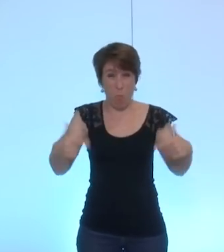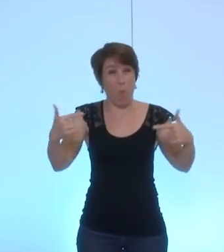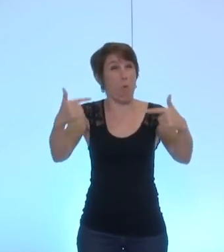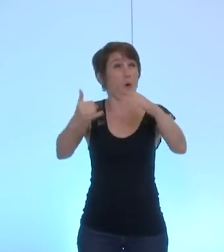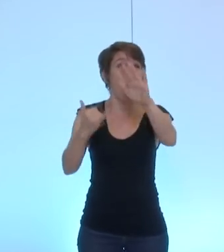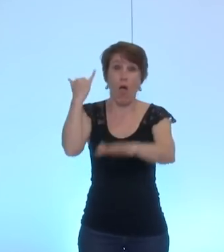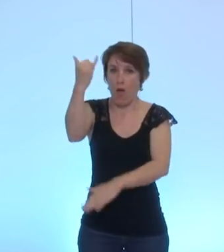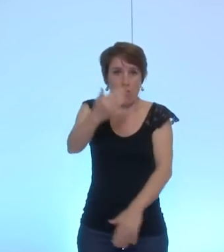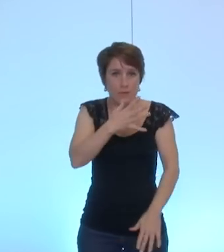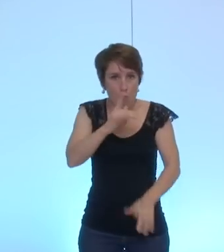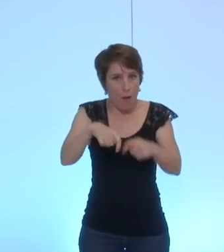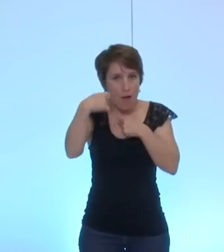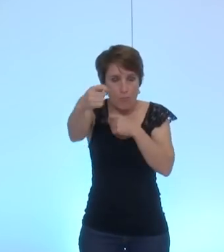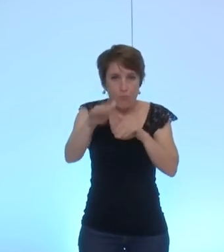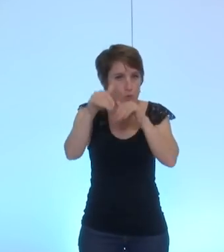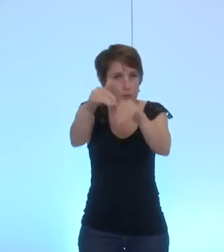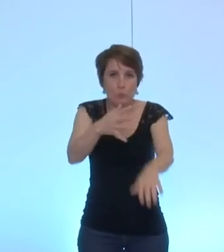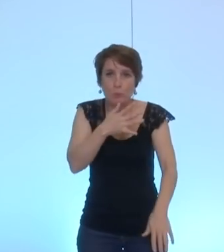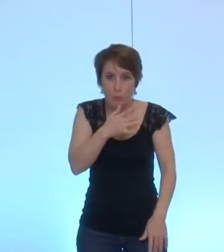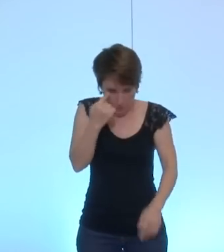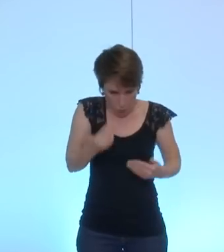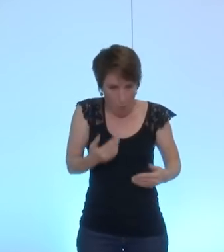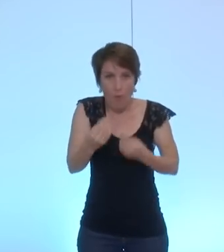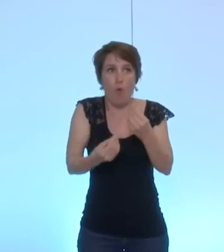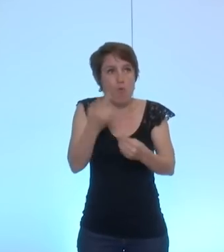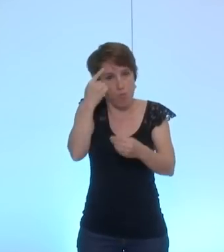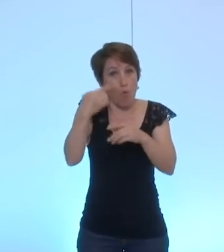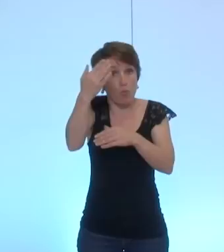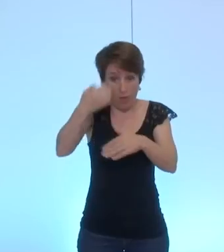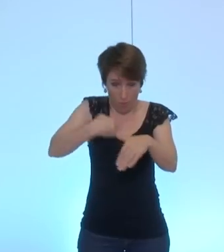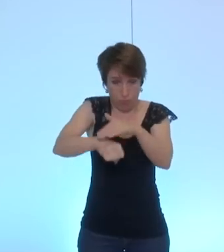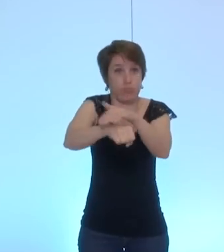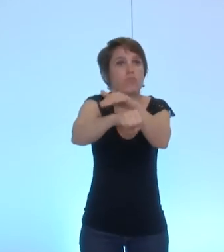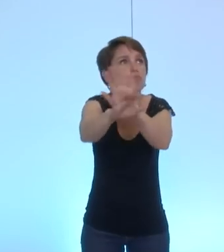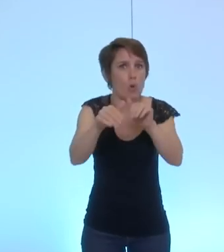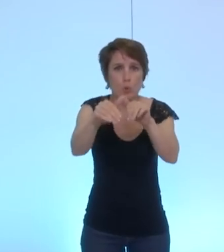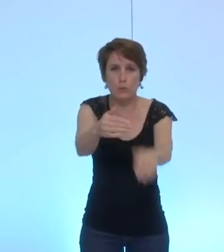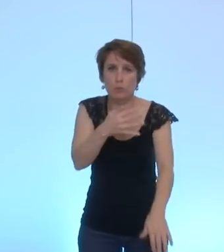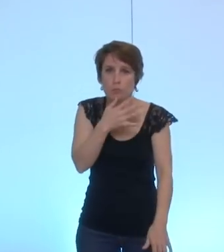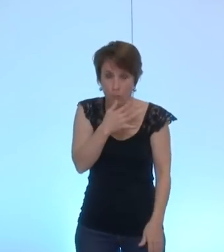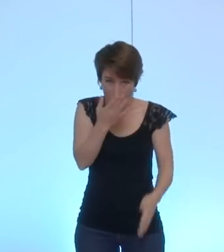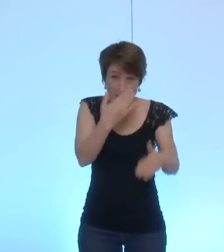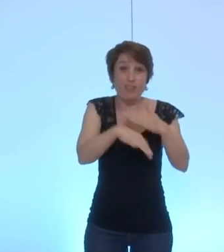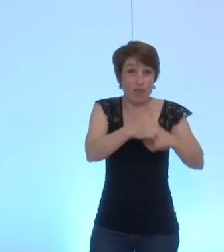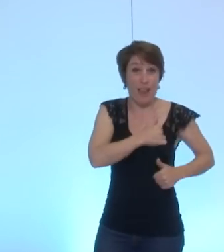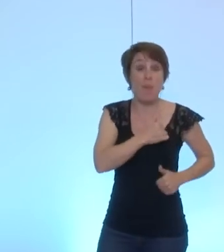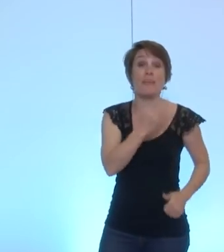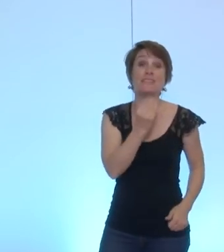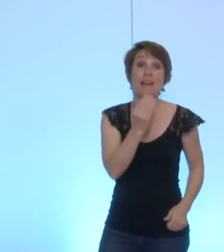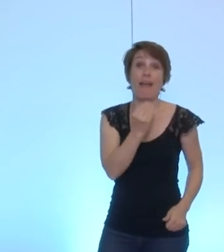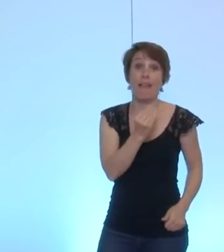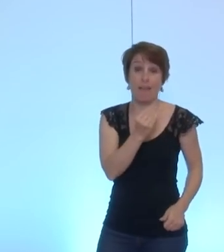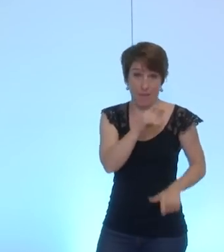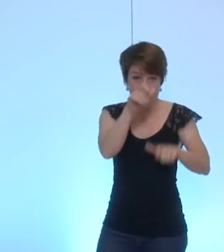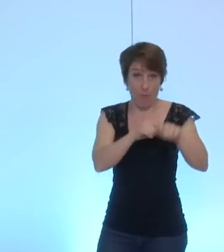pour maintenant mais pour les générations futures que même au sein de l'armée israélienne aujourd'hui en effet des officiers pas